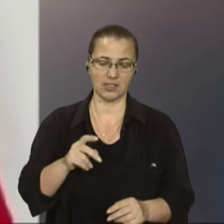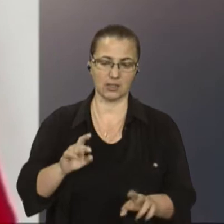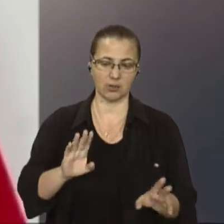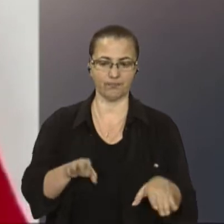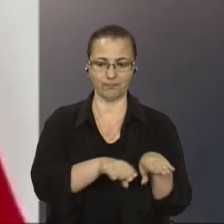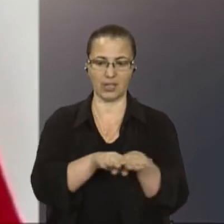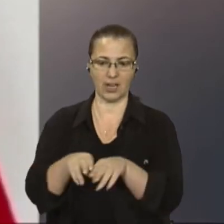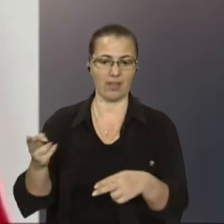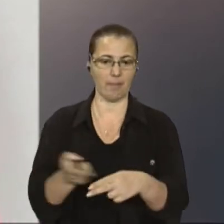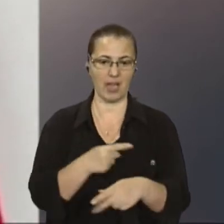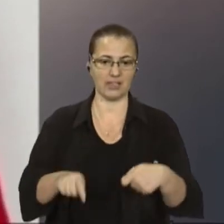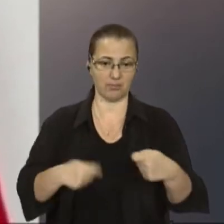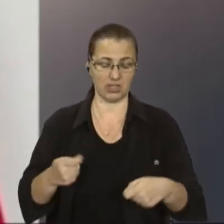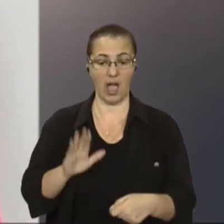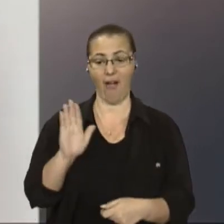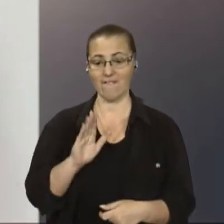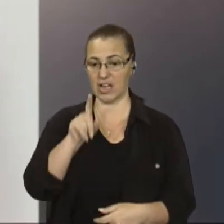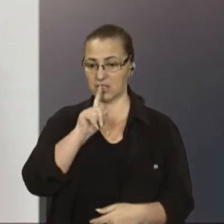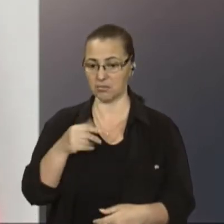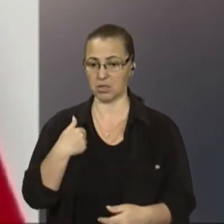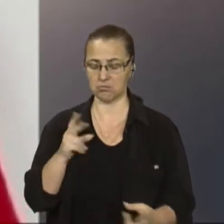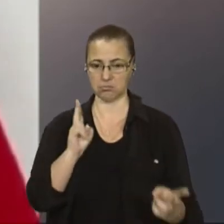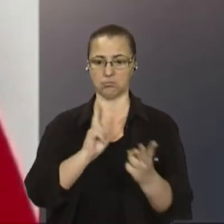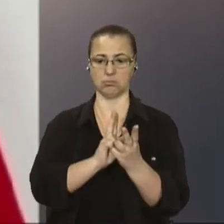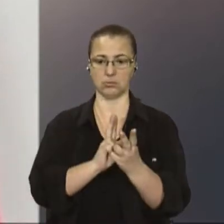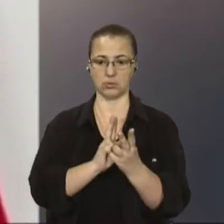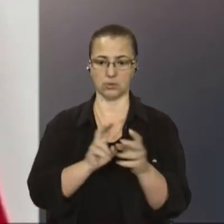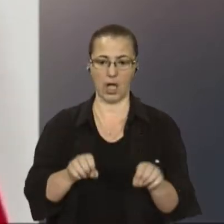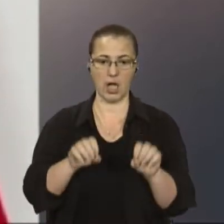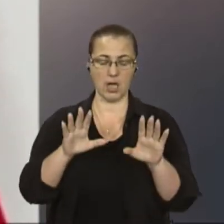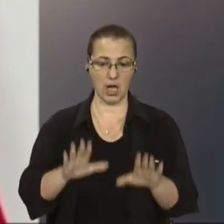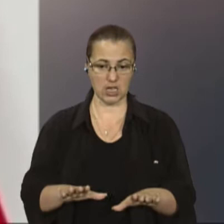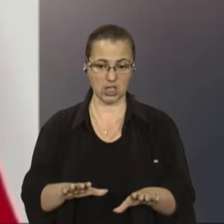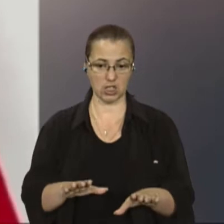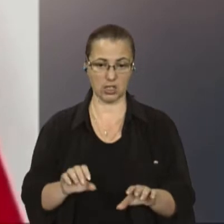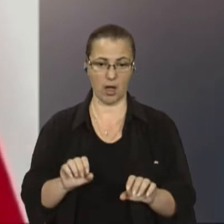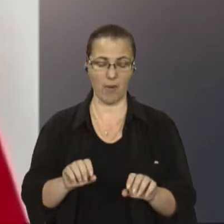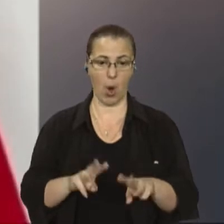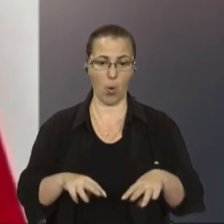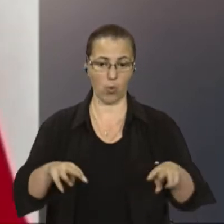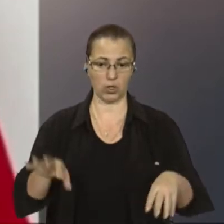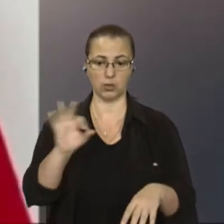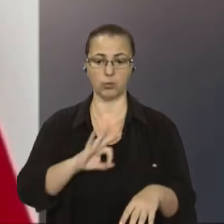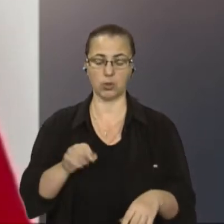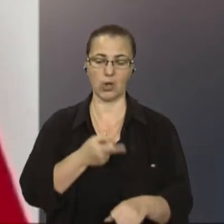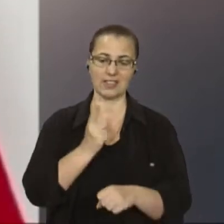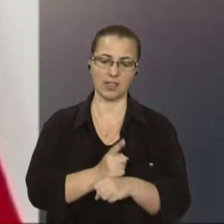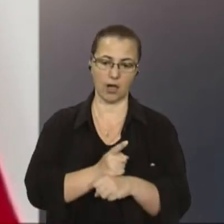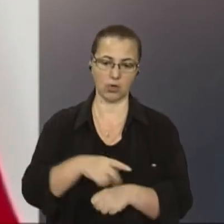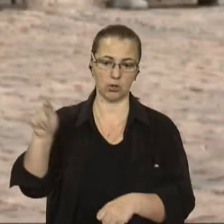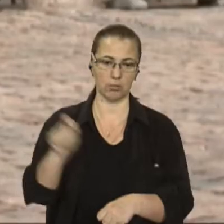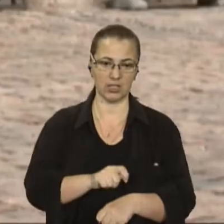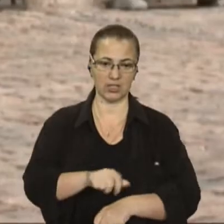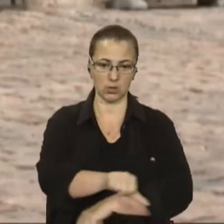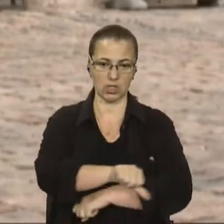в вересні ми стикаємося з рішенням, недолугим я вважаю, рішенням уряду про заборону в'їжджу іноземних